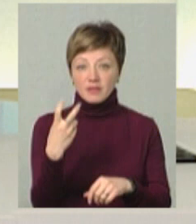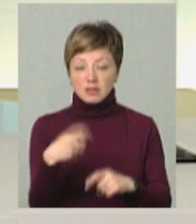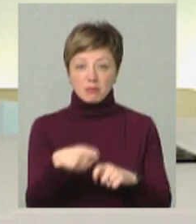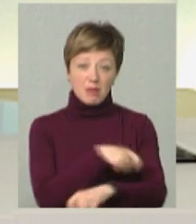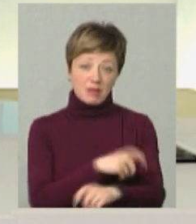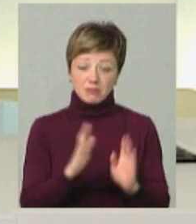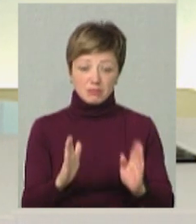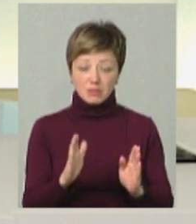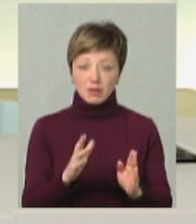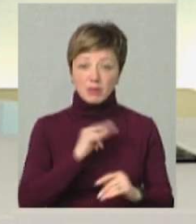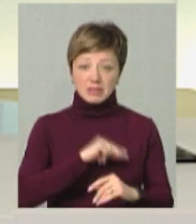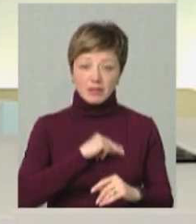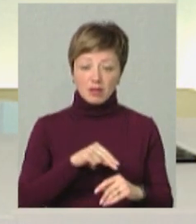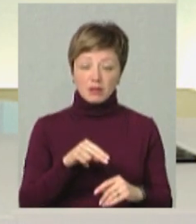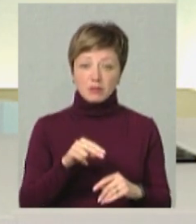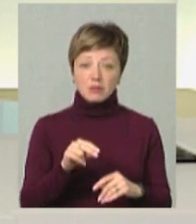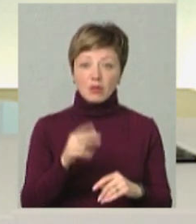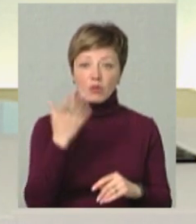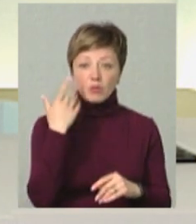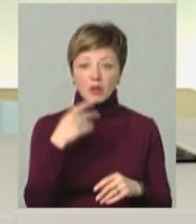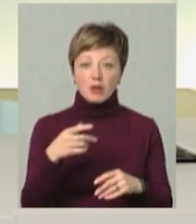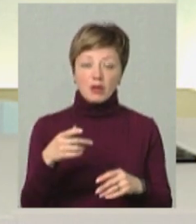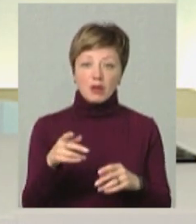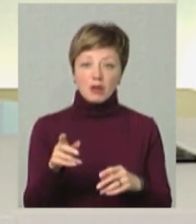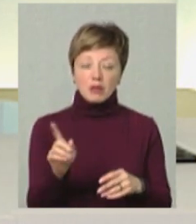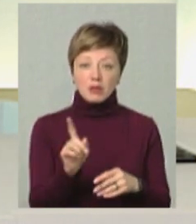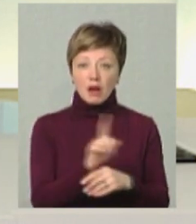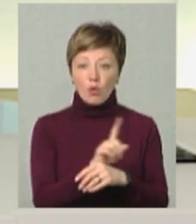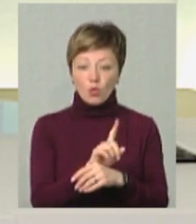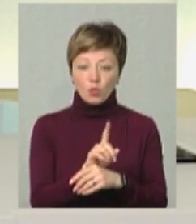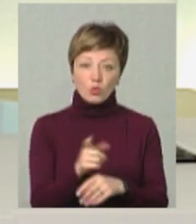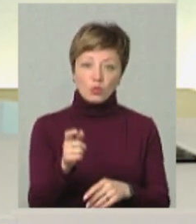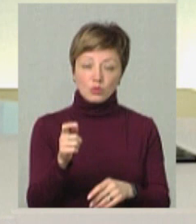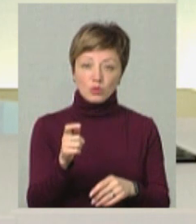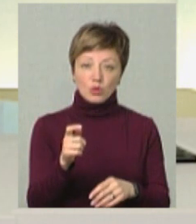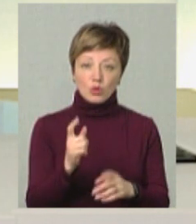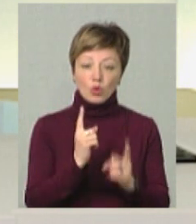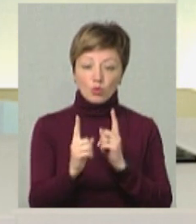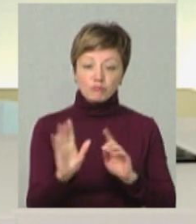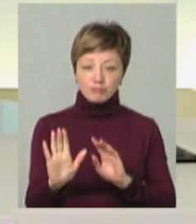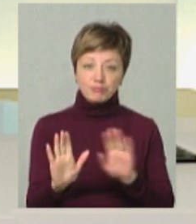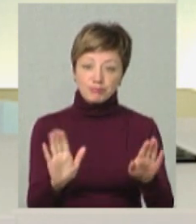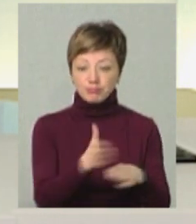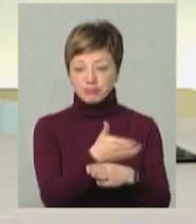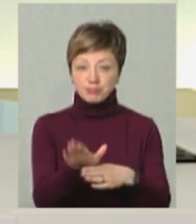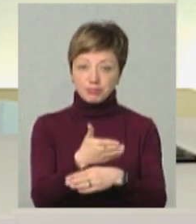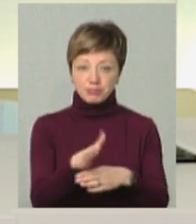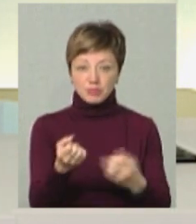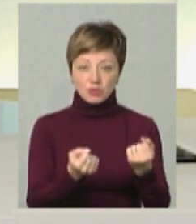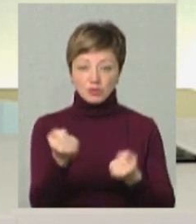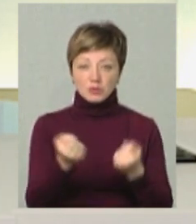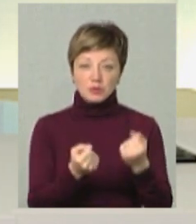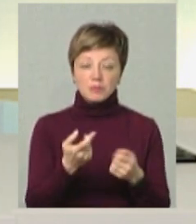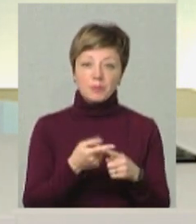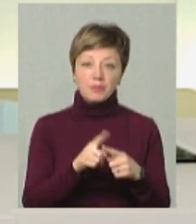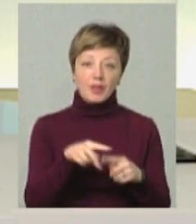якби, є дорожні працівники, які, там, при потребі і регулюють рух, якби, і спрямовують, ну, потреб залучати сили, там, поліції, теж немає, хоча б